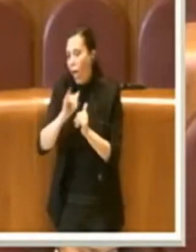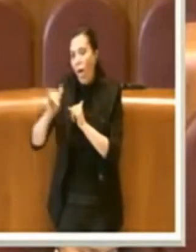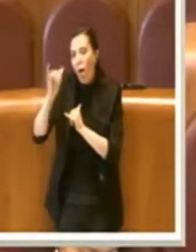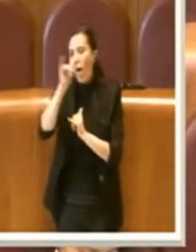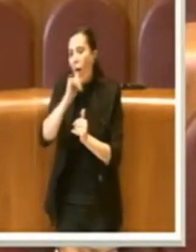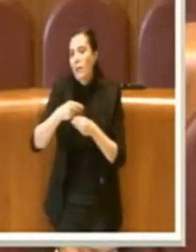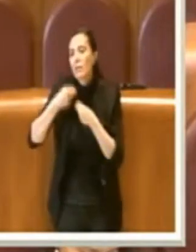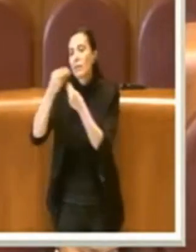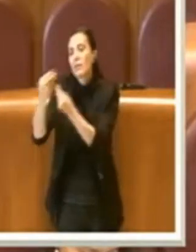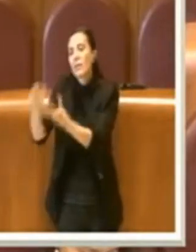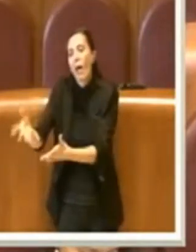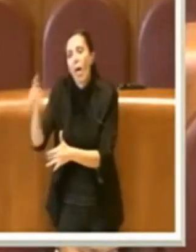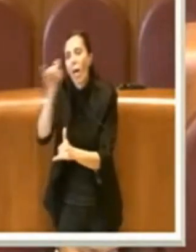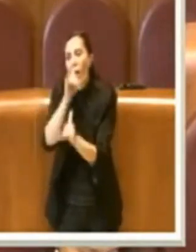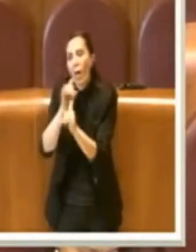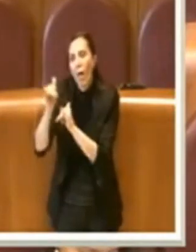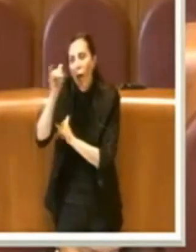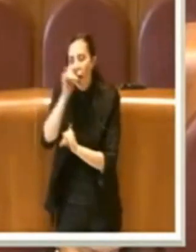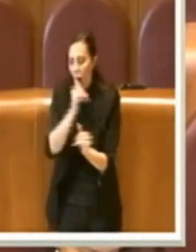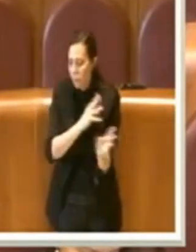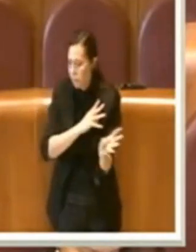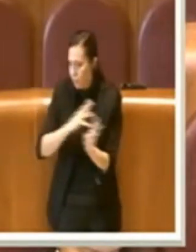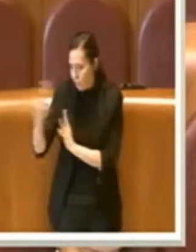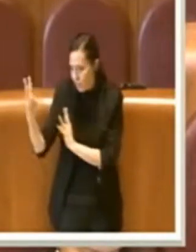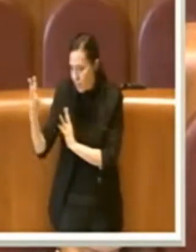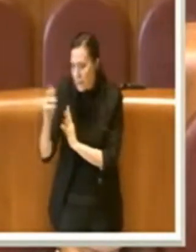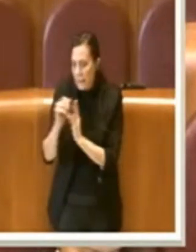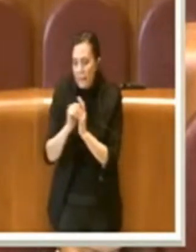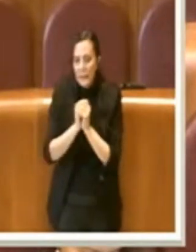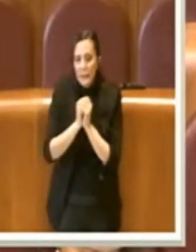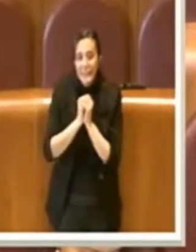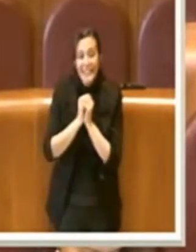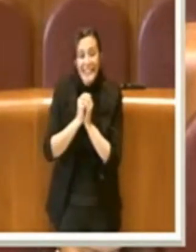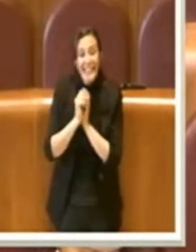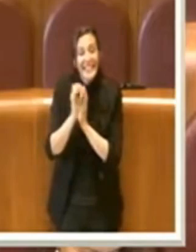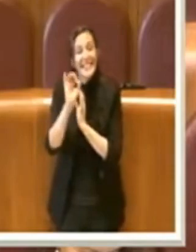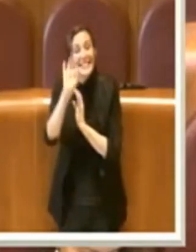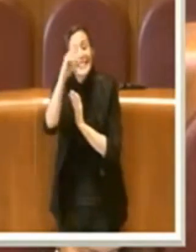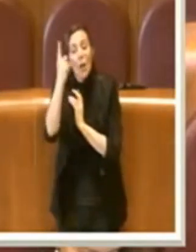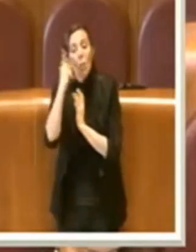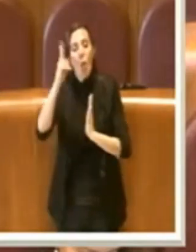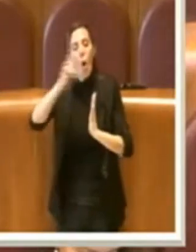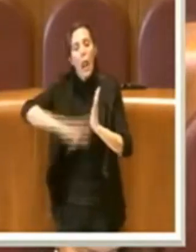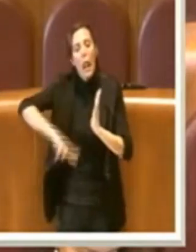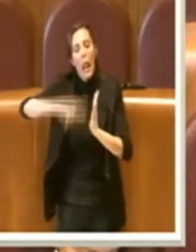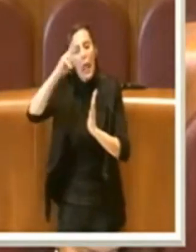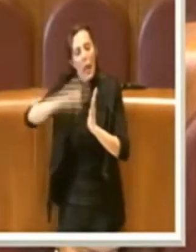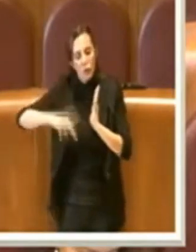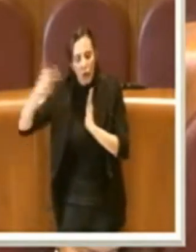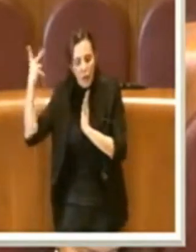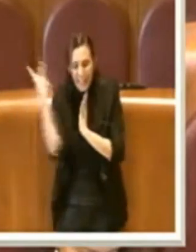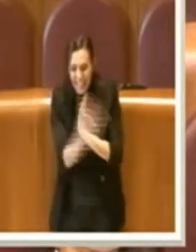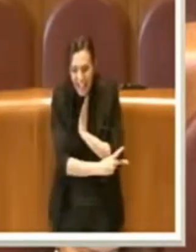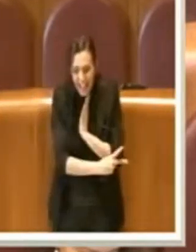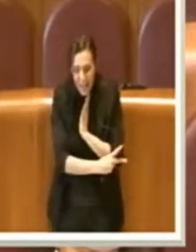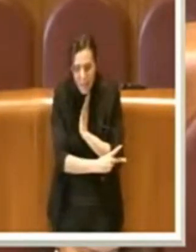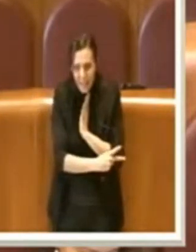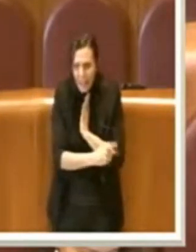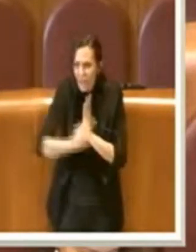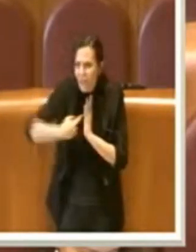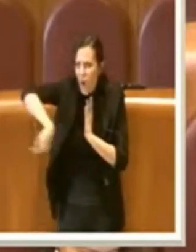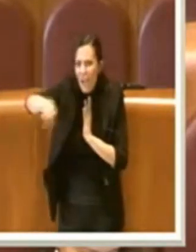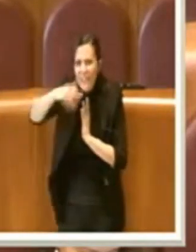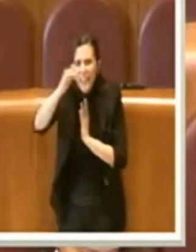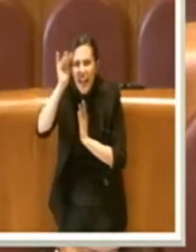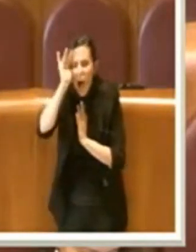un portatore di interesse interessato in questo caso. Se uno legge realmente, qualcuno ha mai sentito